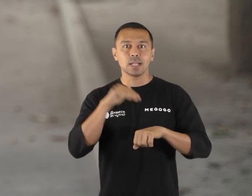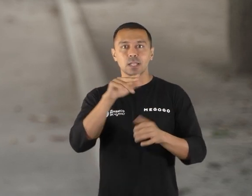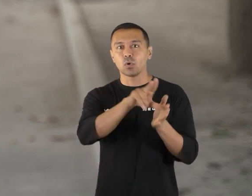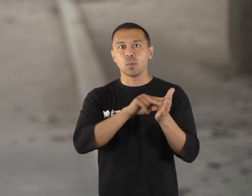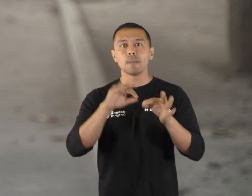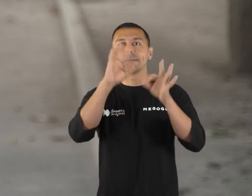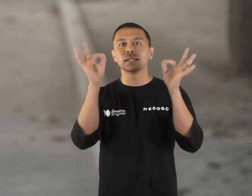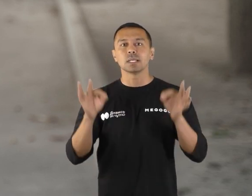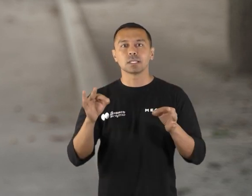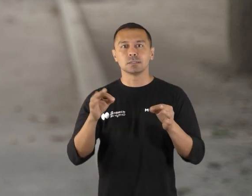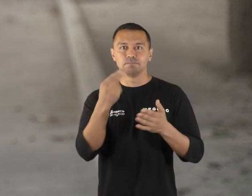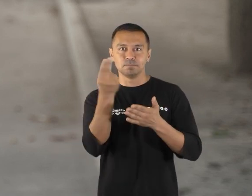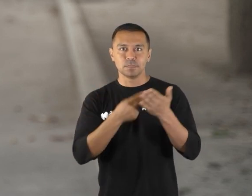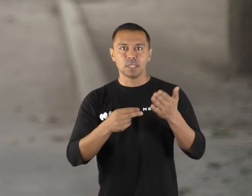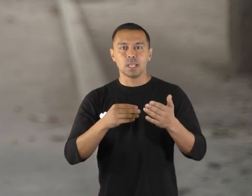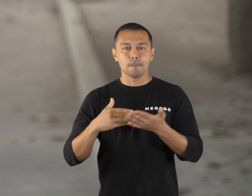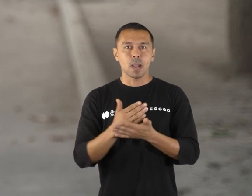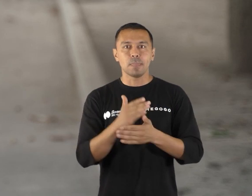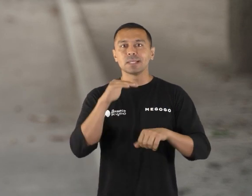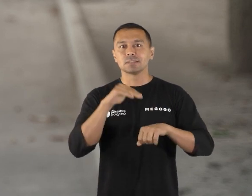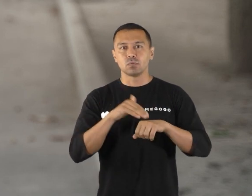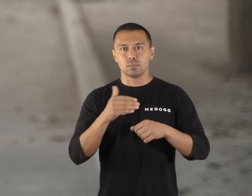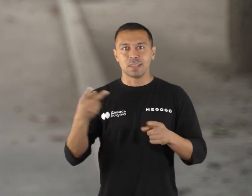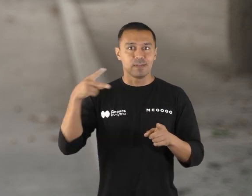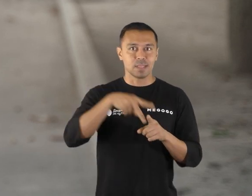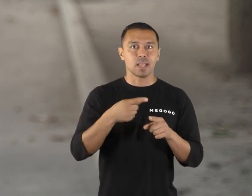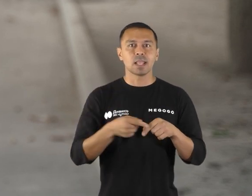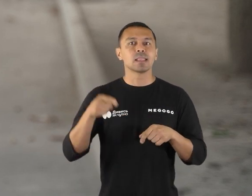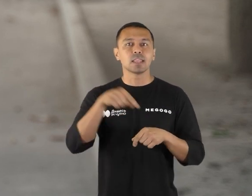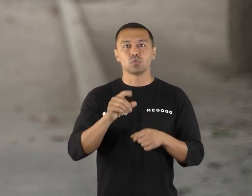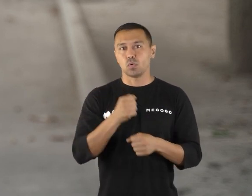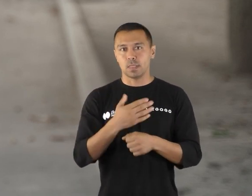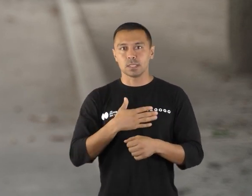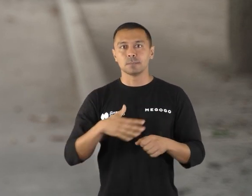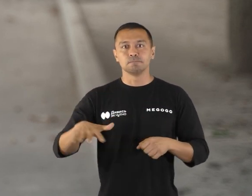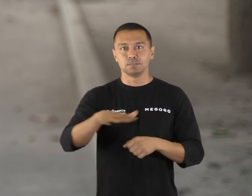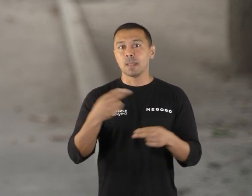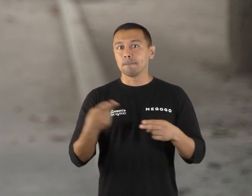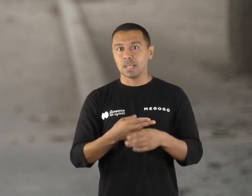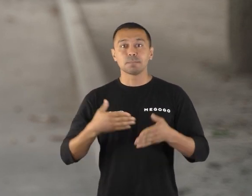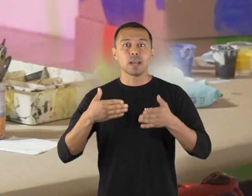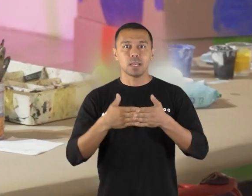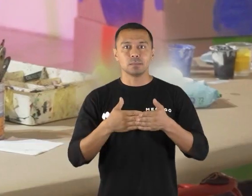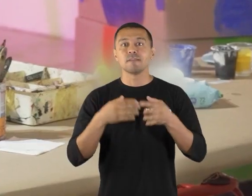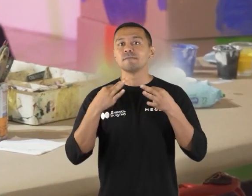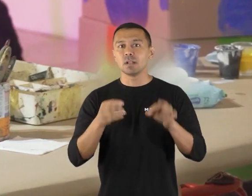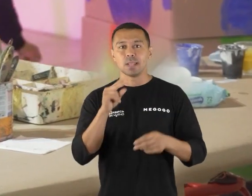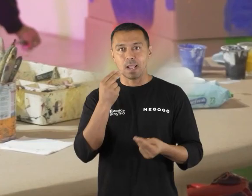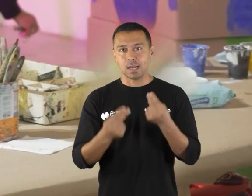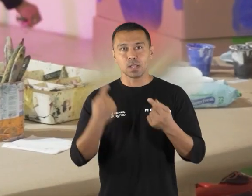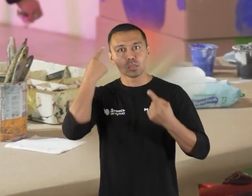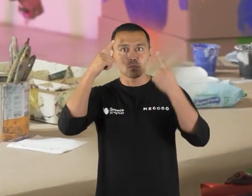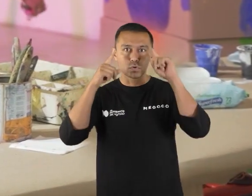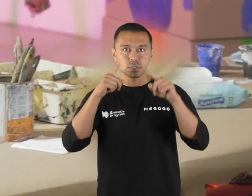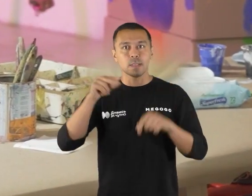копії мистецьких творів та мапа сенсорного навантаження. Це все те, що робить наш простір безбар'єрним та вільним для гри,